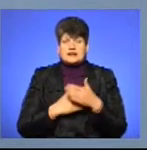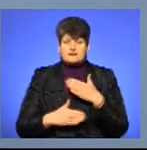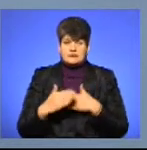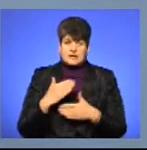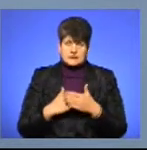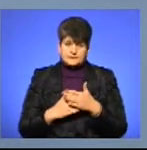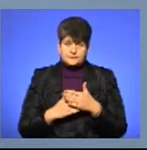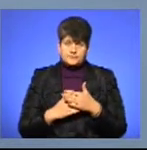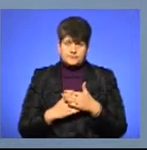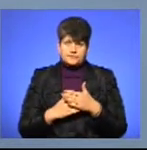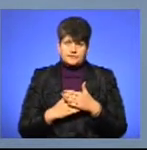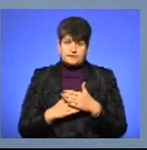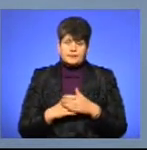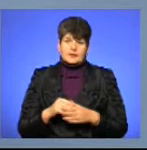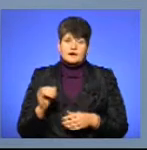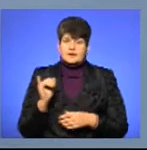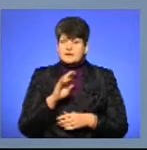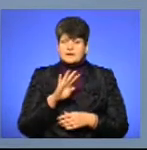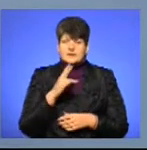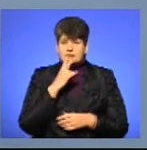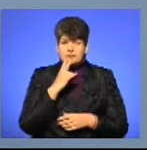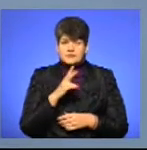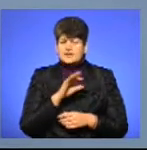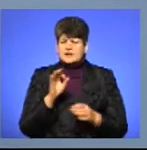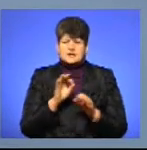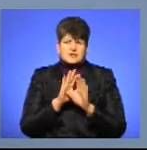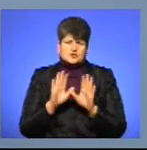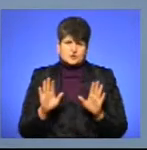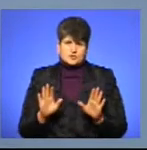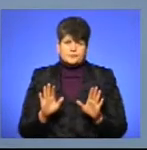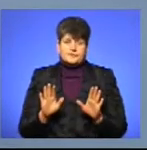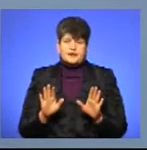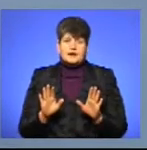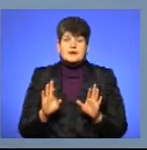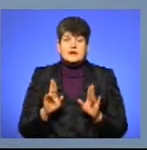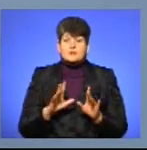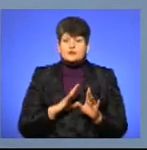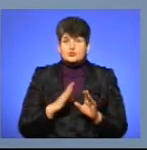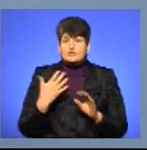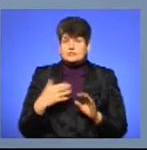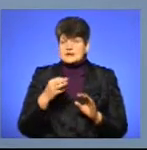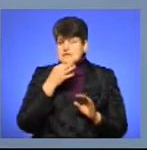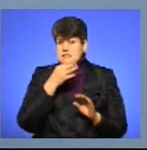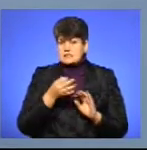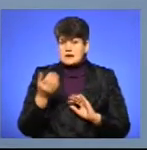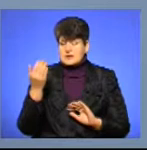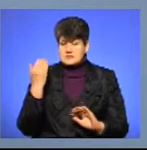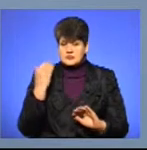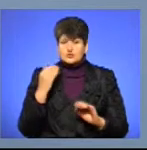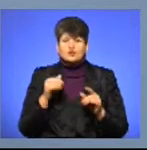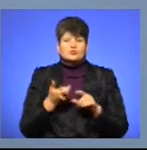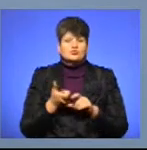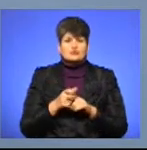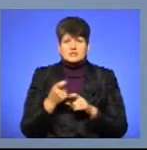інвалідністю. І не зважаючи ні на що, як було сказано, що дуже